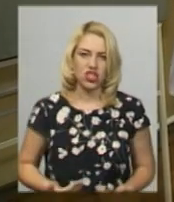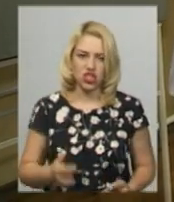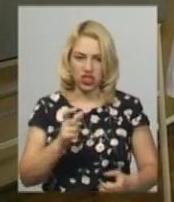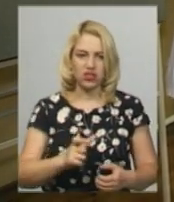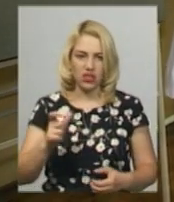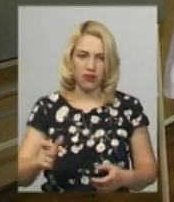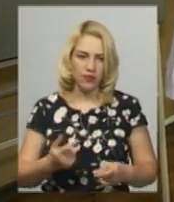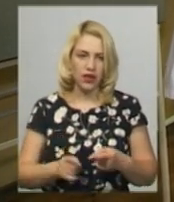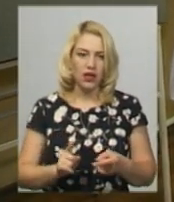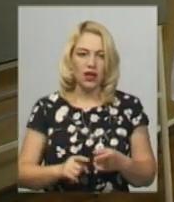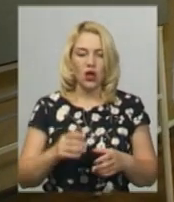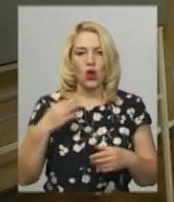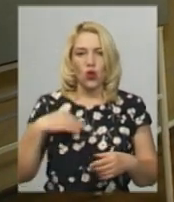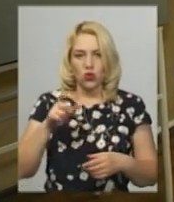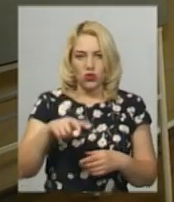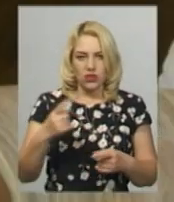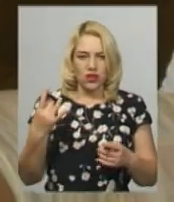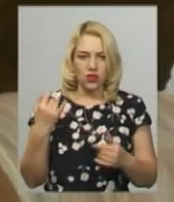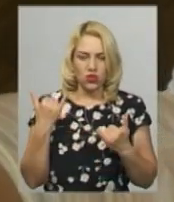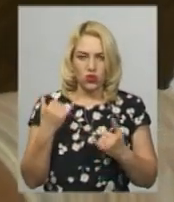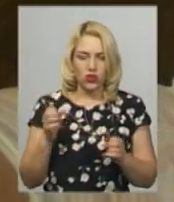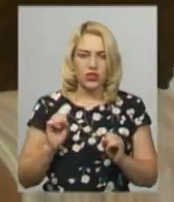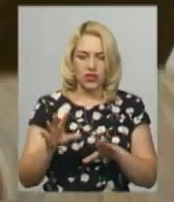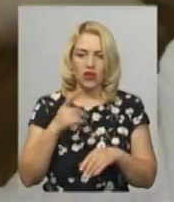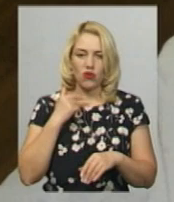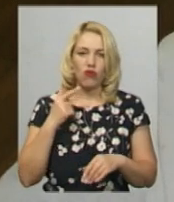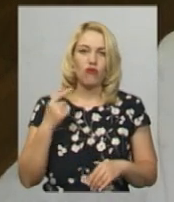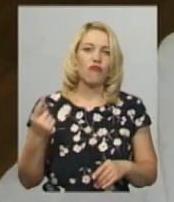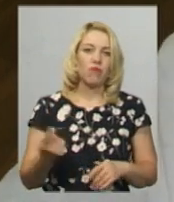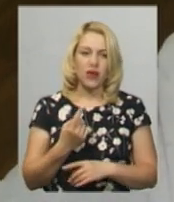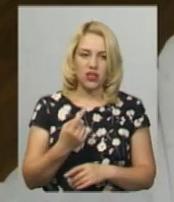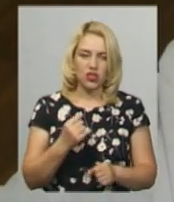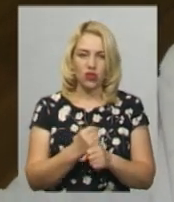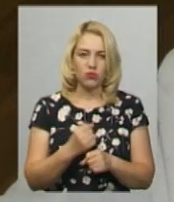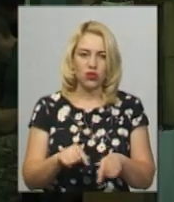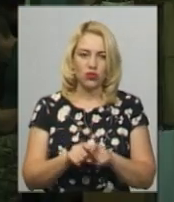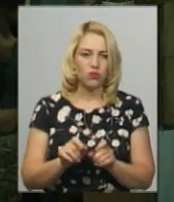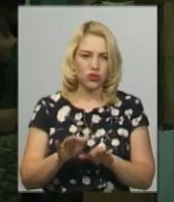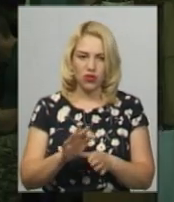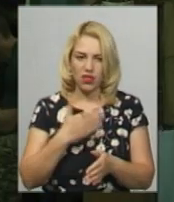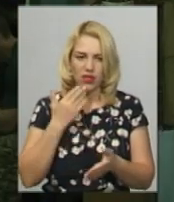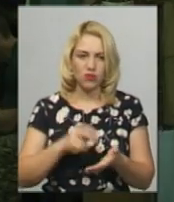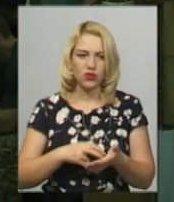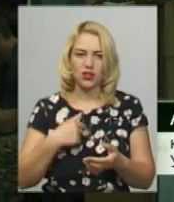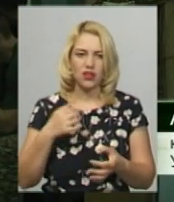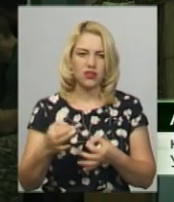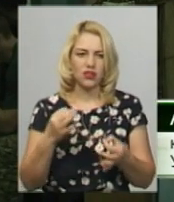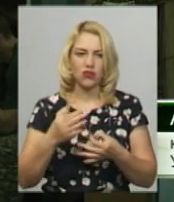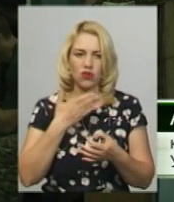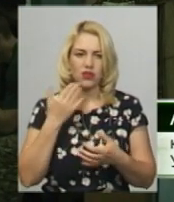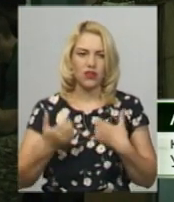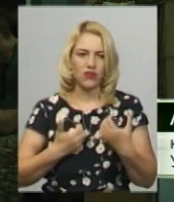Андрій Лукенчук сьогодні здає кров вперше. Хлопець каже, робити таку процедуру не боїться. Я ніколи не ходівався,